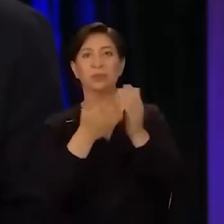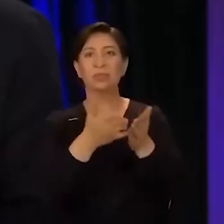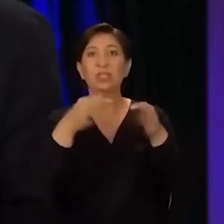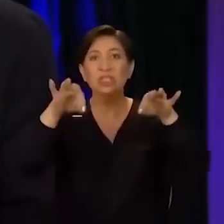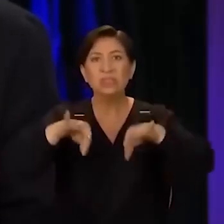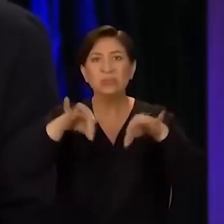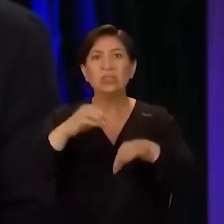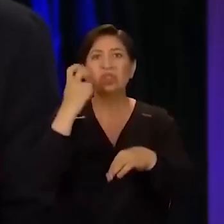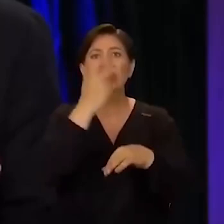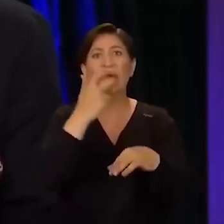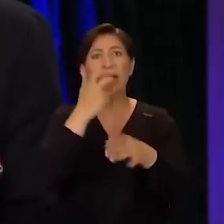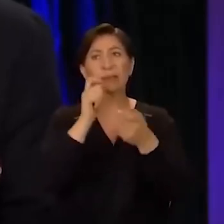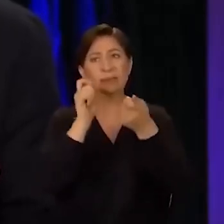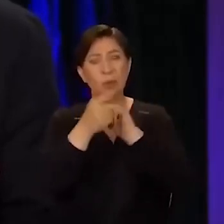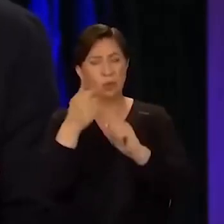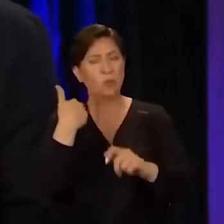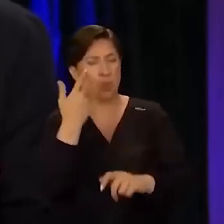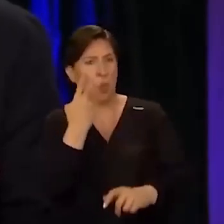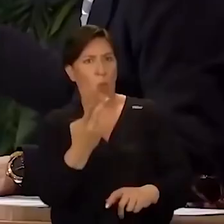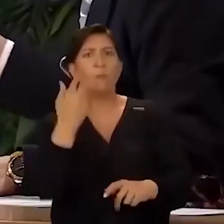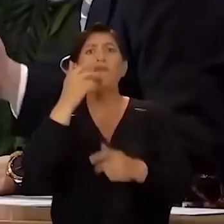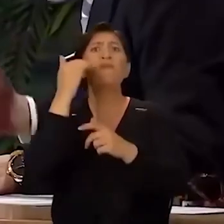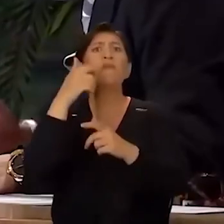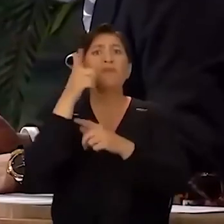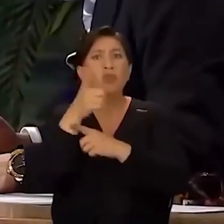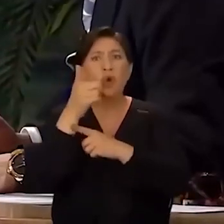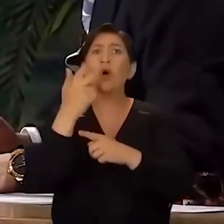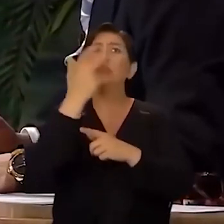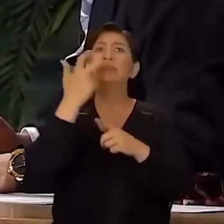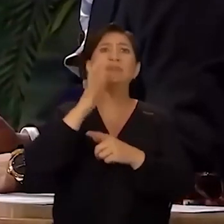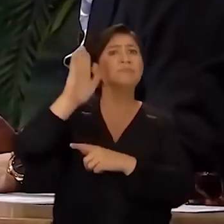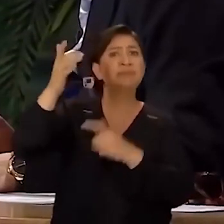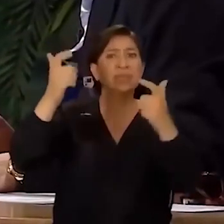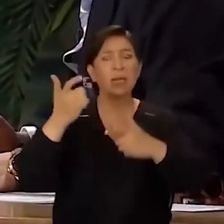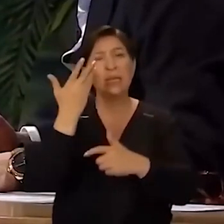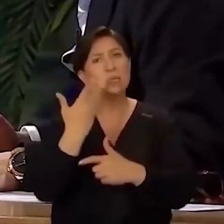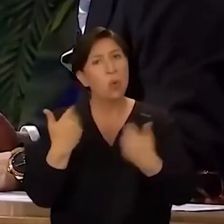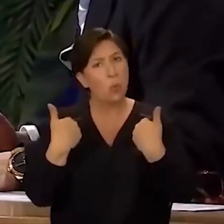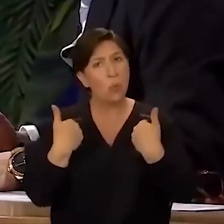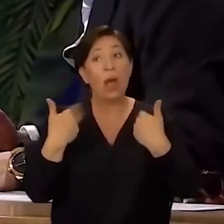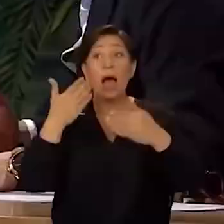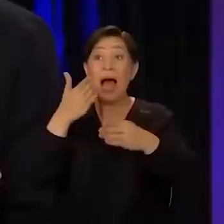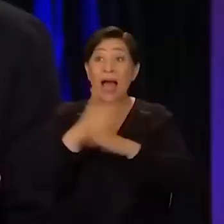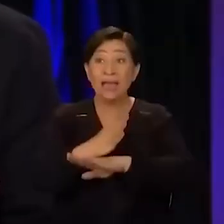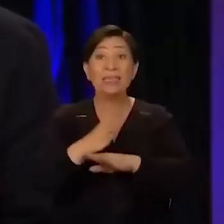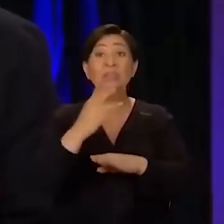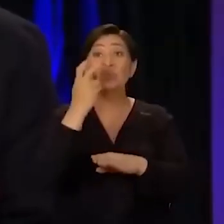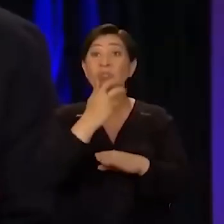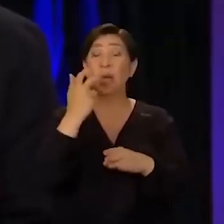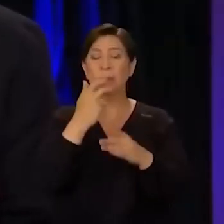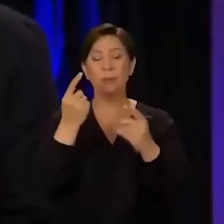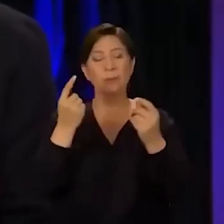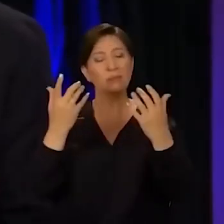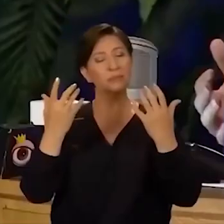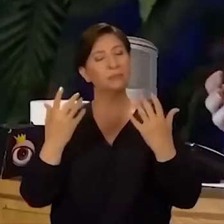şarkı söyleyişlerini de işte görüyorum videolarda şurada burada sahneye çıktığın yerlerden izliyorum. Hakikaten şarkı söyleyişinde çok